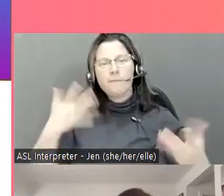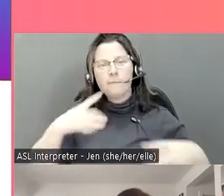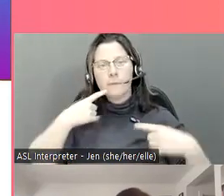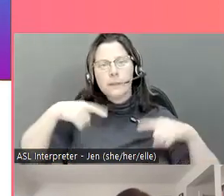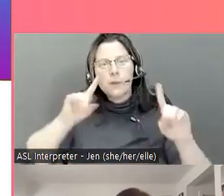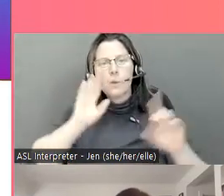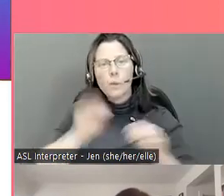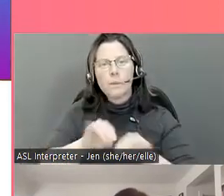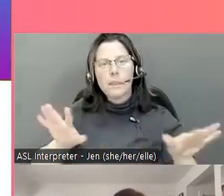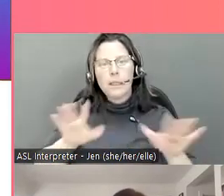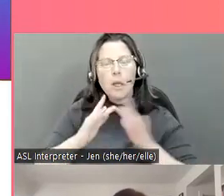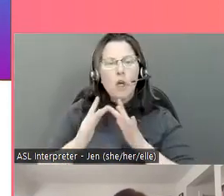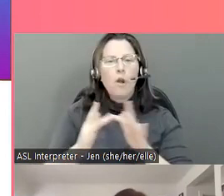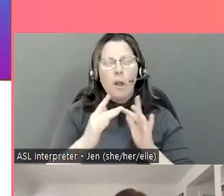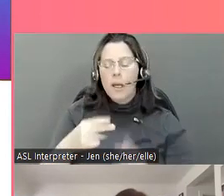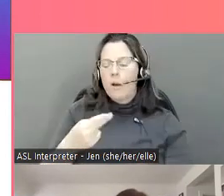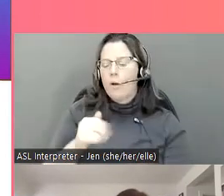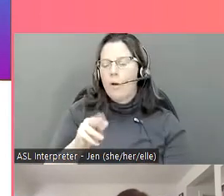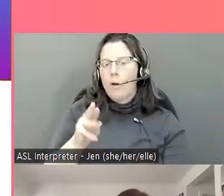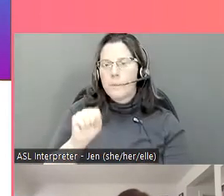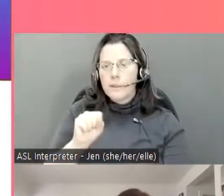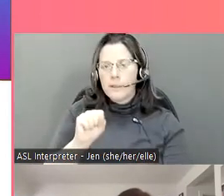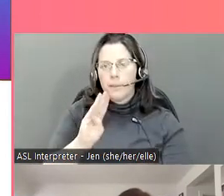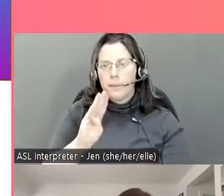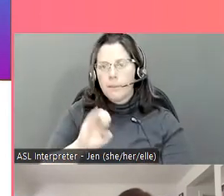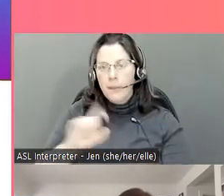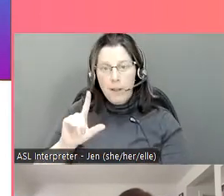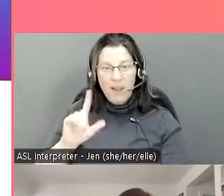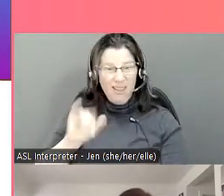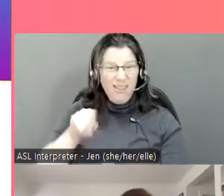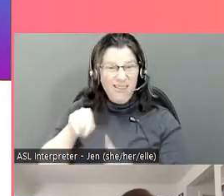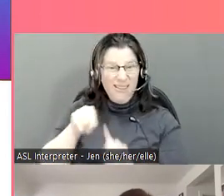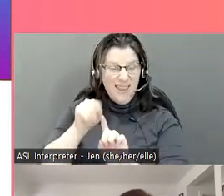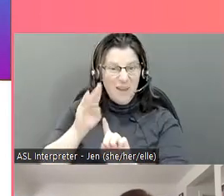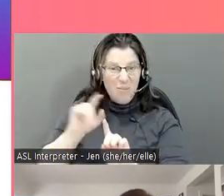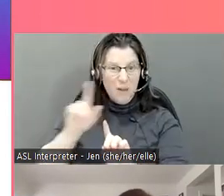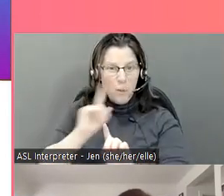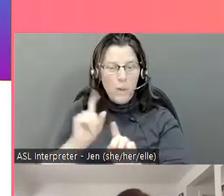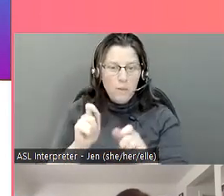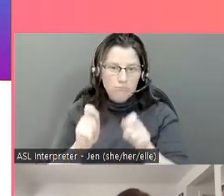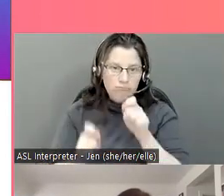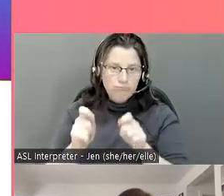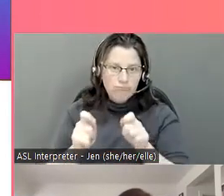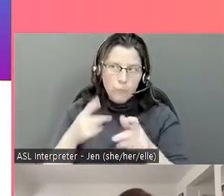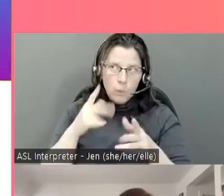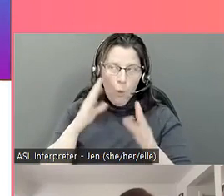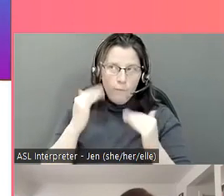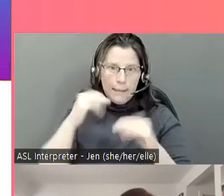Canada a annoncé qu'ils vont lancer un projet de loi sur le harcèlement en ligne.